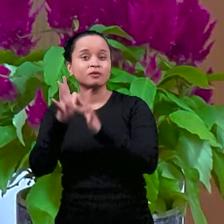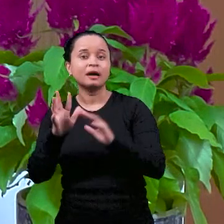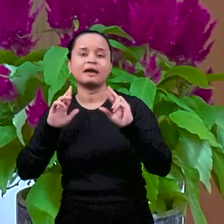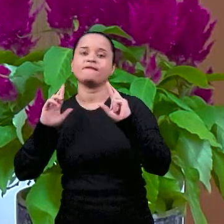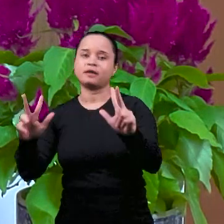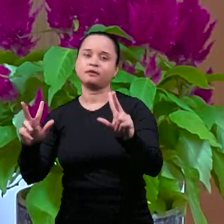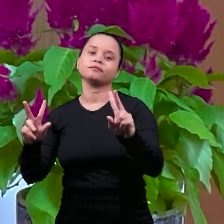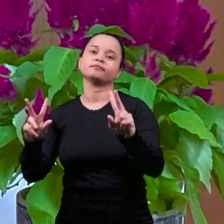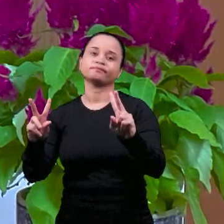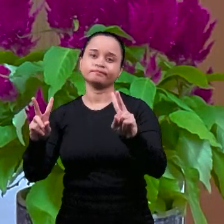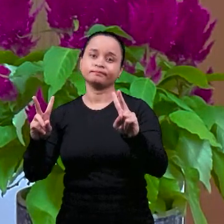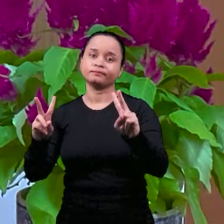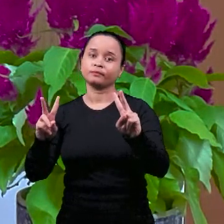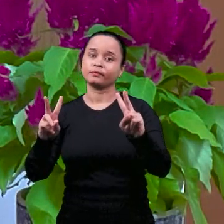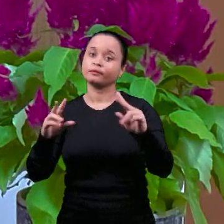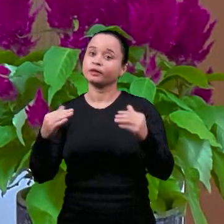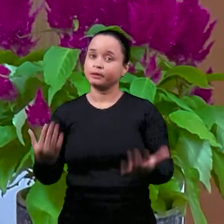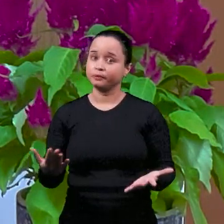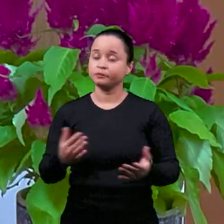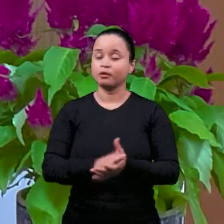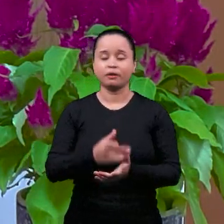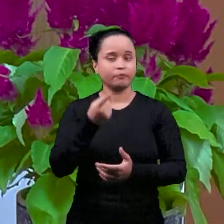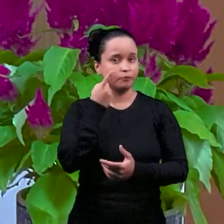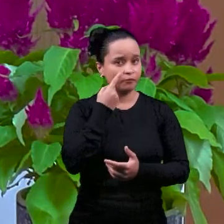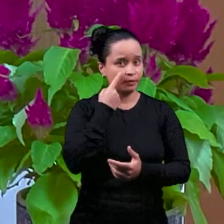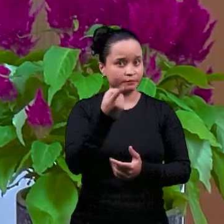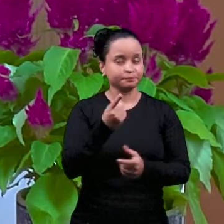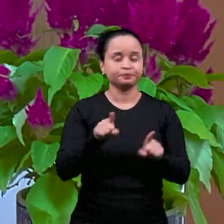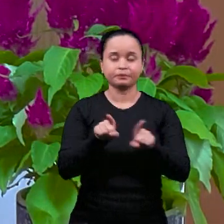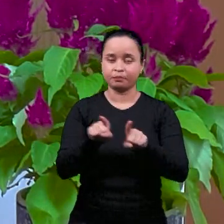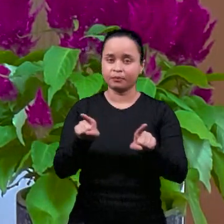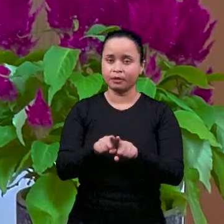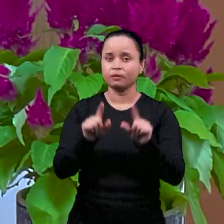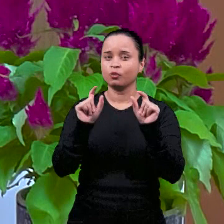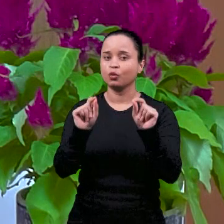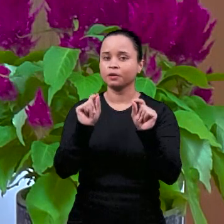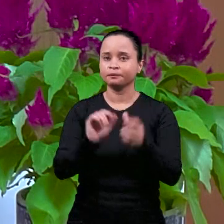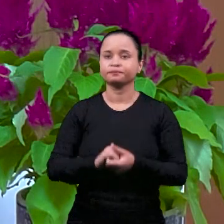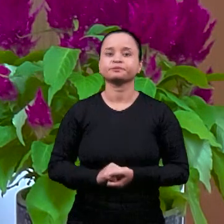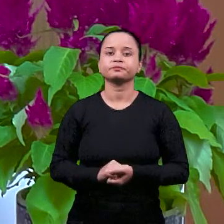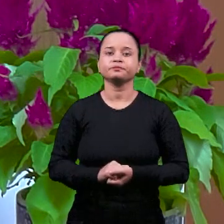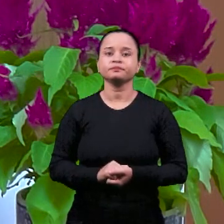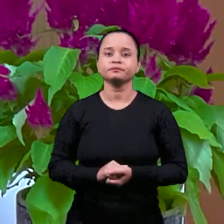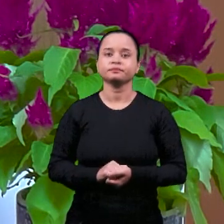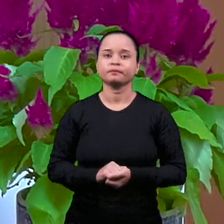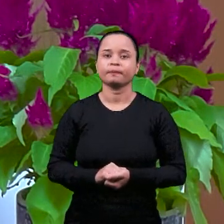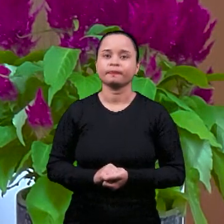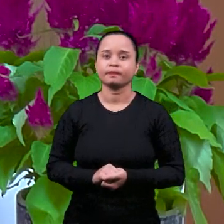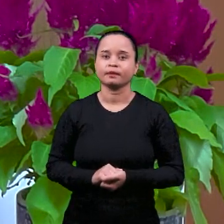что важно здесь, мы можем увидеть здесь, что кроме всего этого,